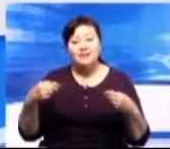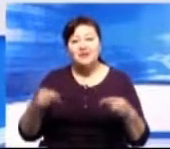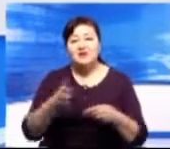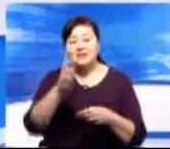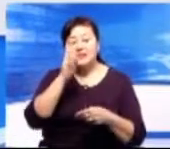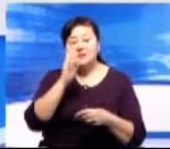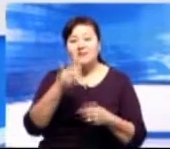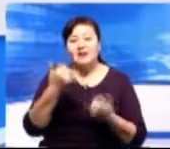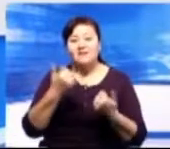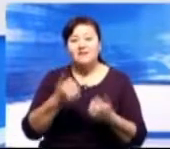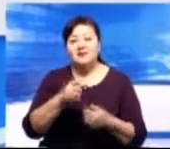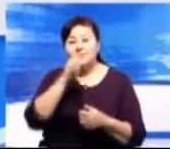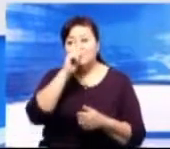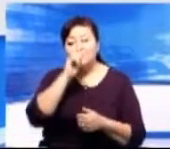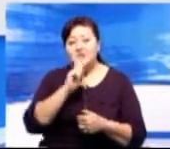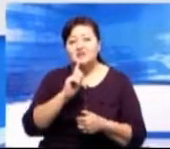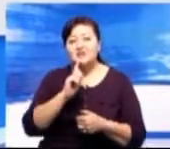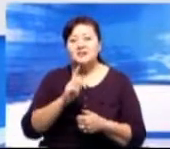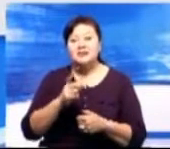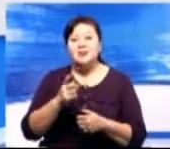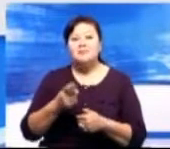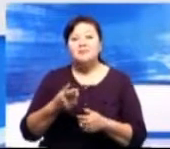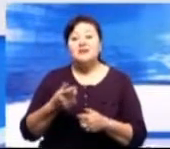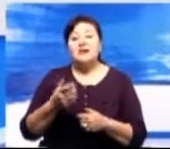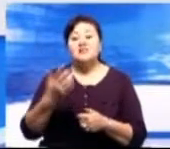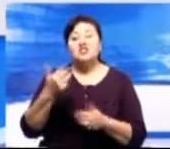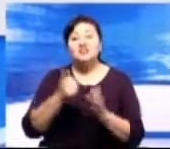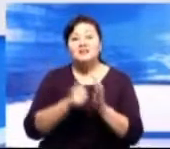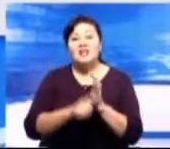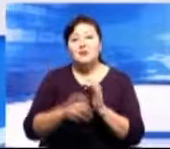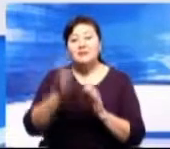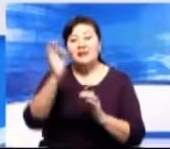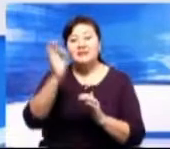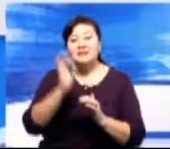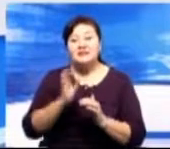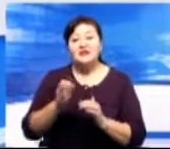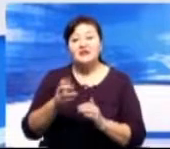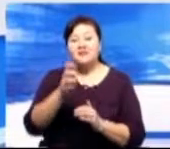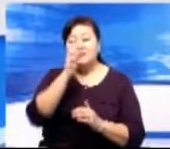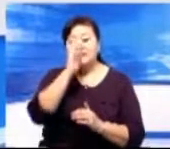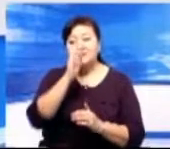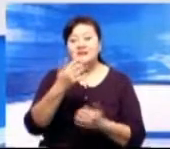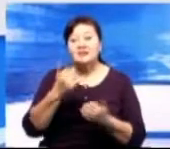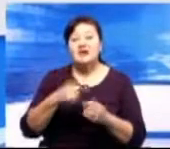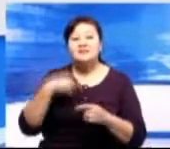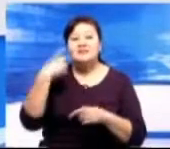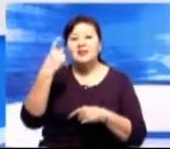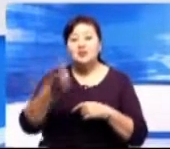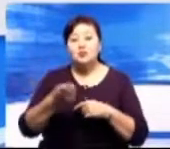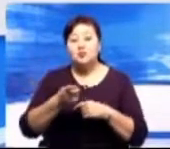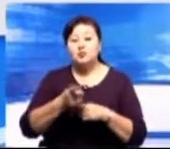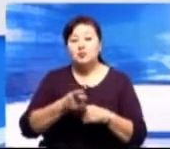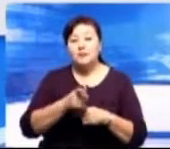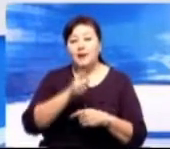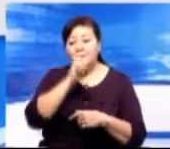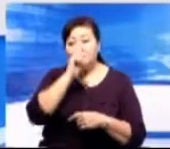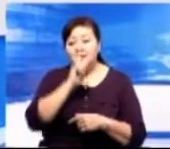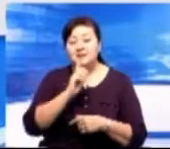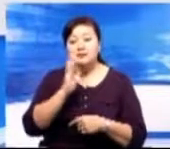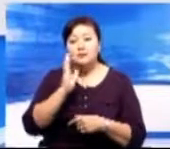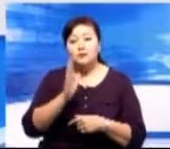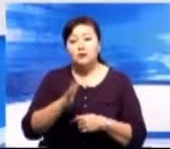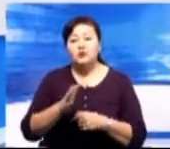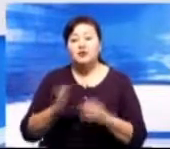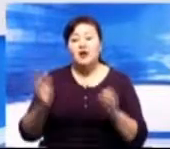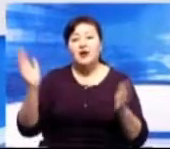В этом месяце доля российского бензина в Казахстане составила 60%. Ожидается, что в следующем месяце этот показатель будет снижен